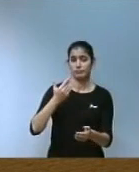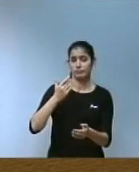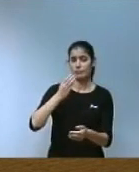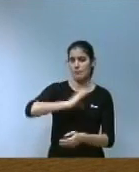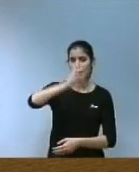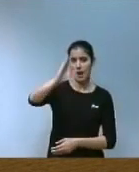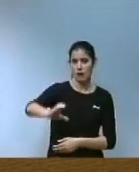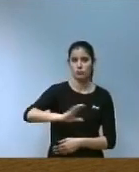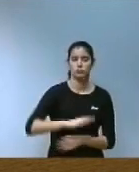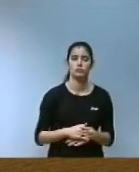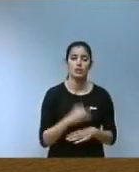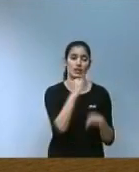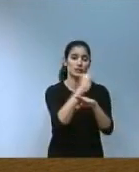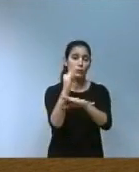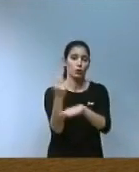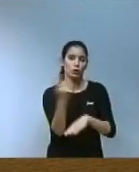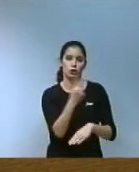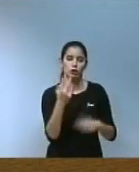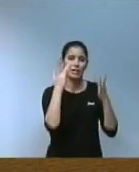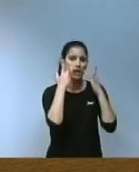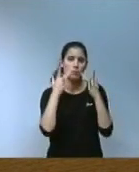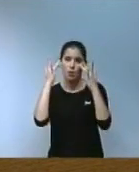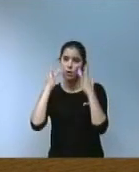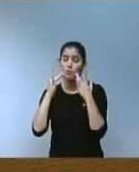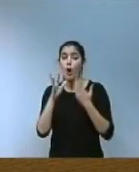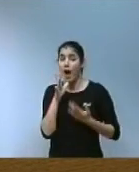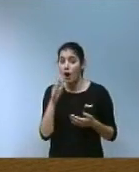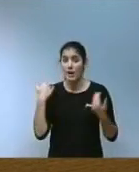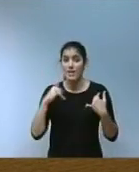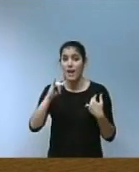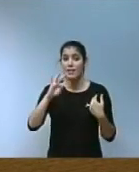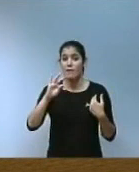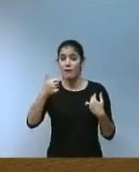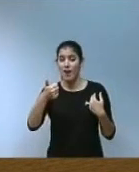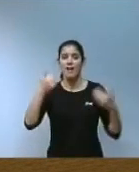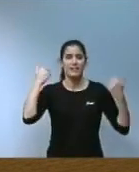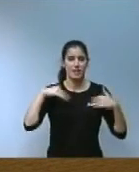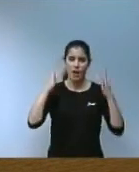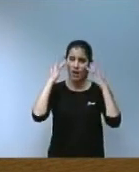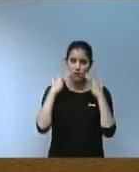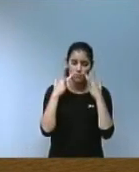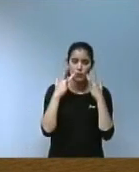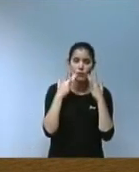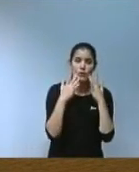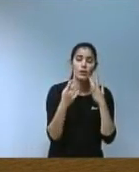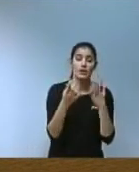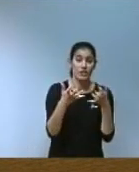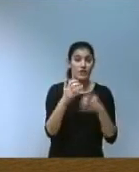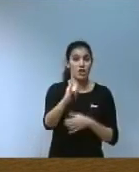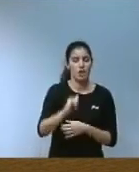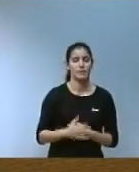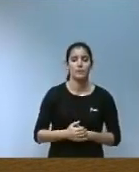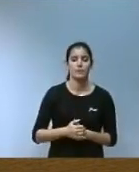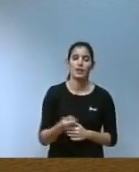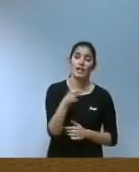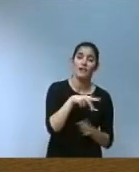institucions en aquests moments IFA ja està posada en valor i té beneficis en el